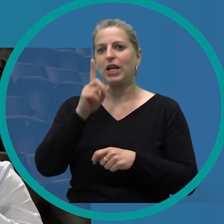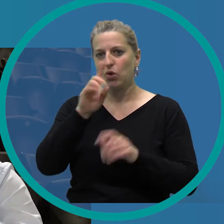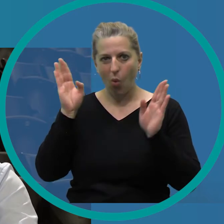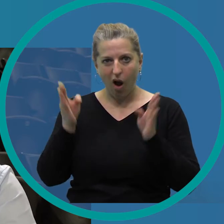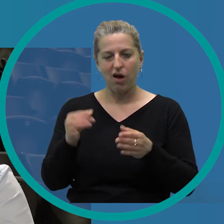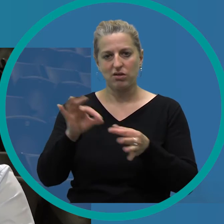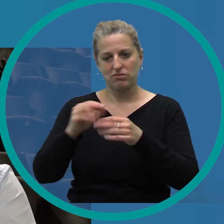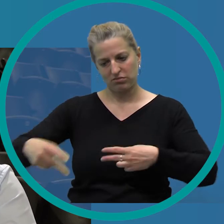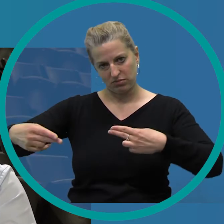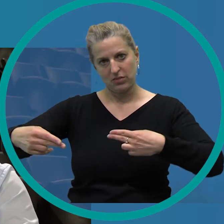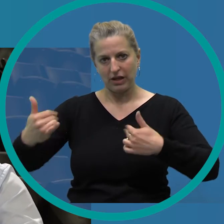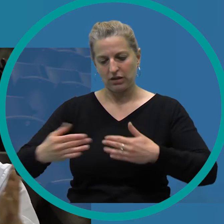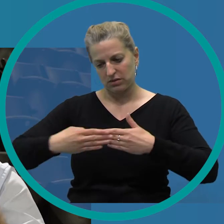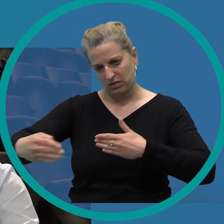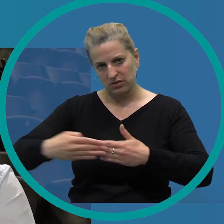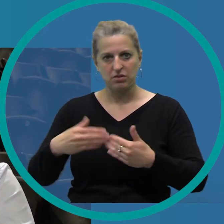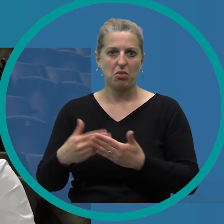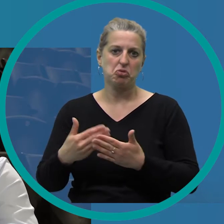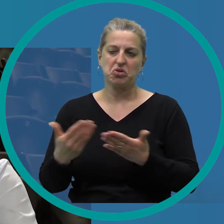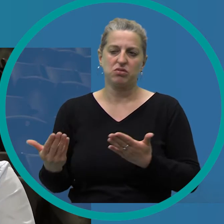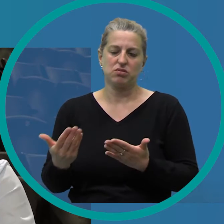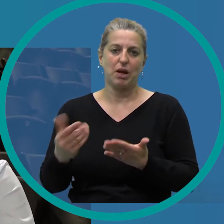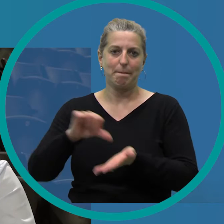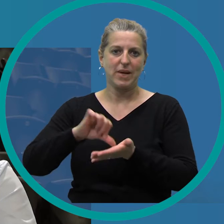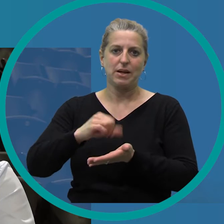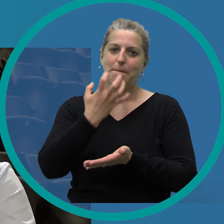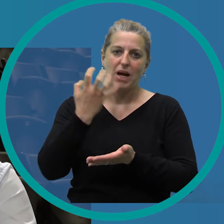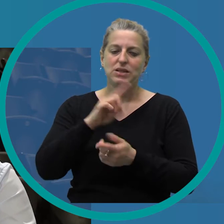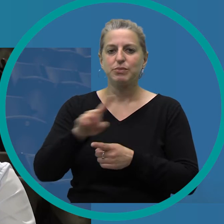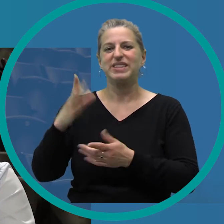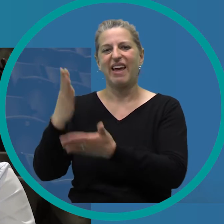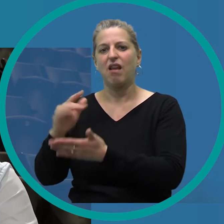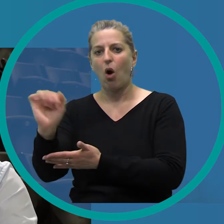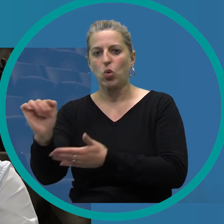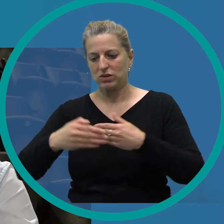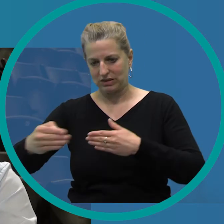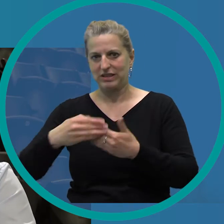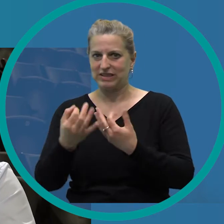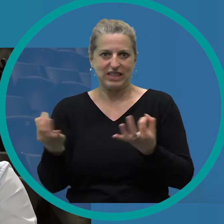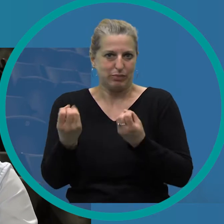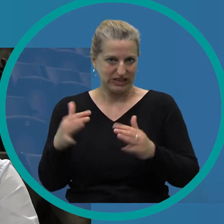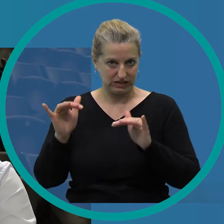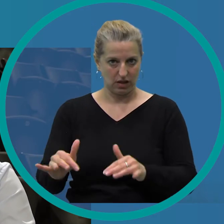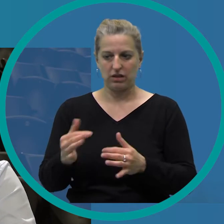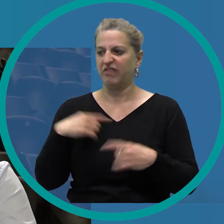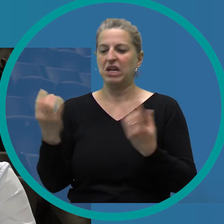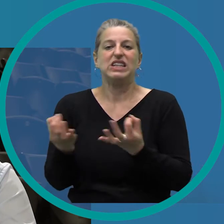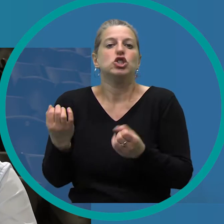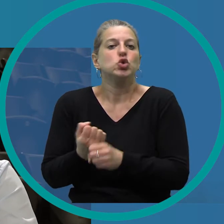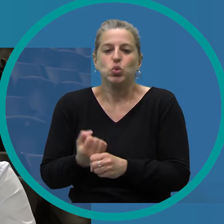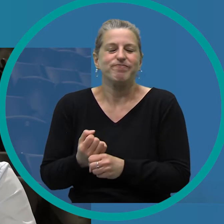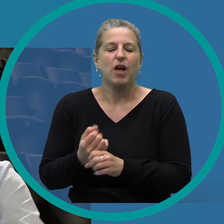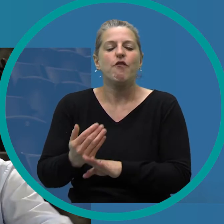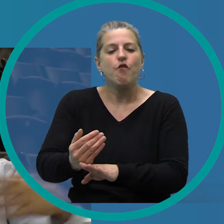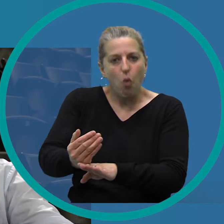so zu sehen, dass wir jetzt sagen, ja gut, jetzt ist Mitte März bis Ende August, findet hier nichts statt. Also haben wir nichts zu tun.